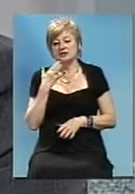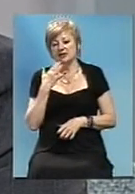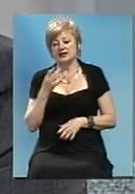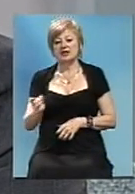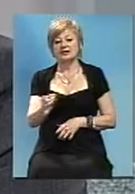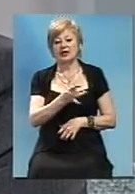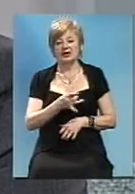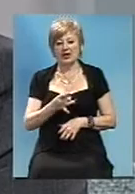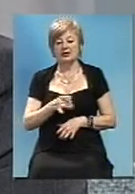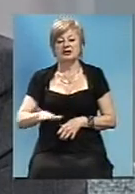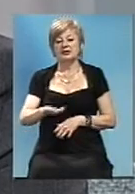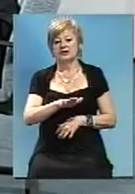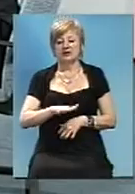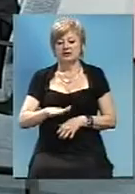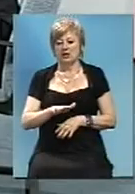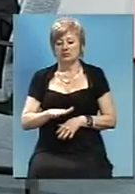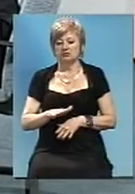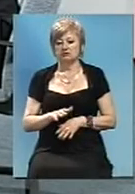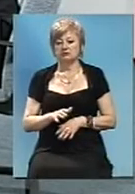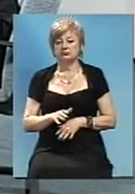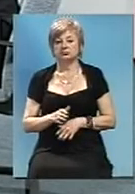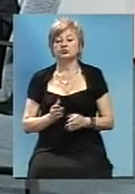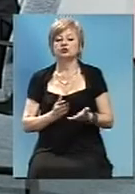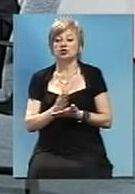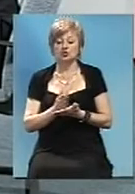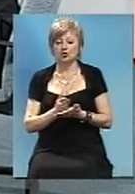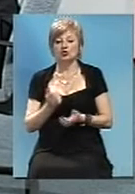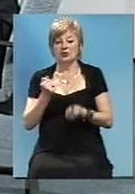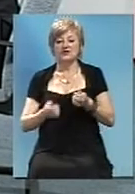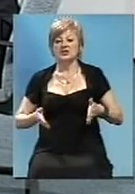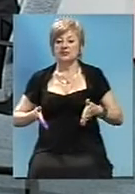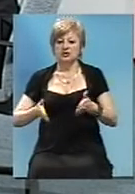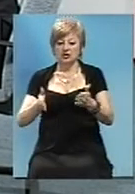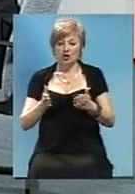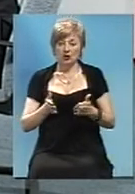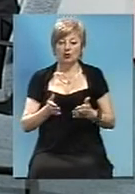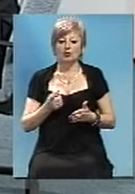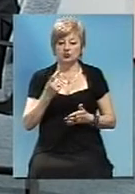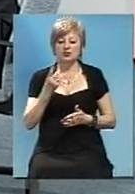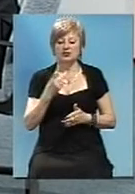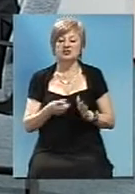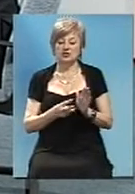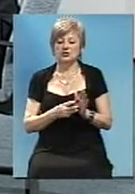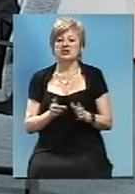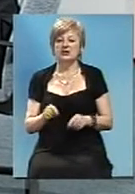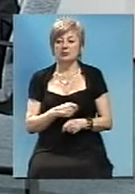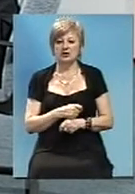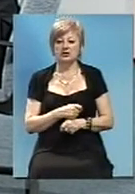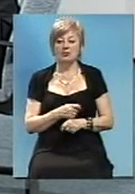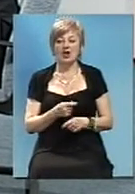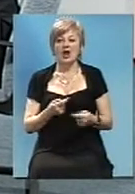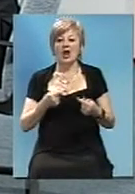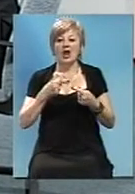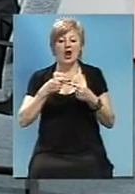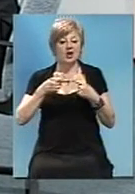регіональні і територіальні дороги. Тобто служба автомобільних доріг зараз в розпоріженні 1628 кілометрів. За всі інші дороги ви не